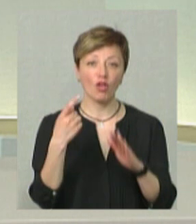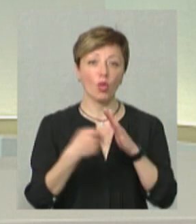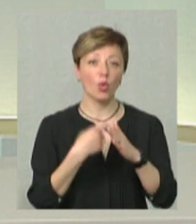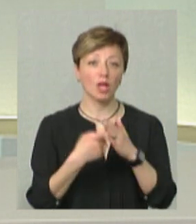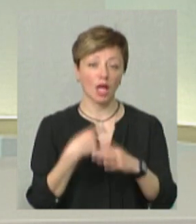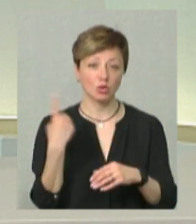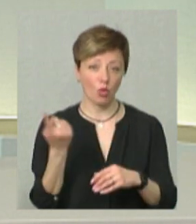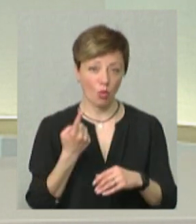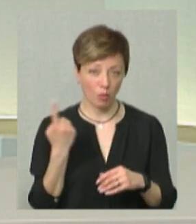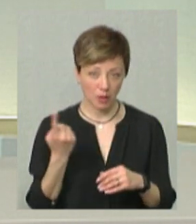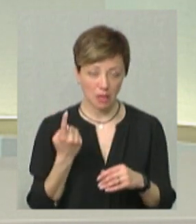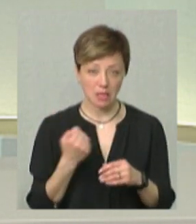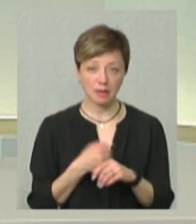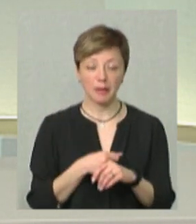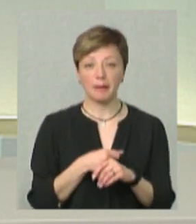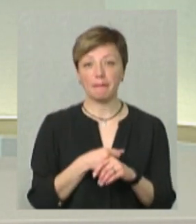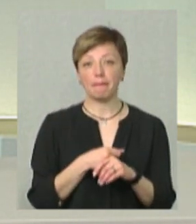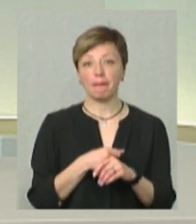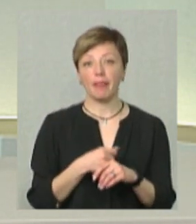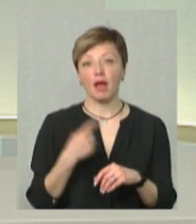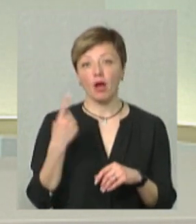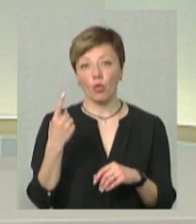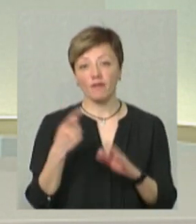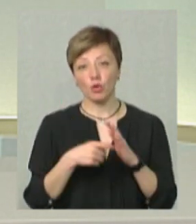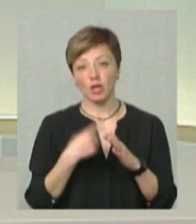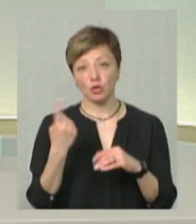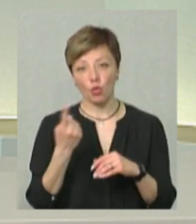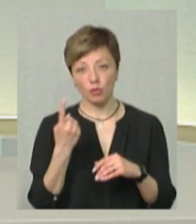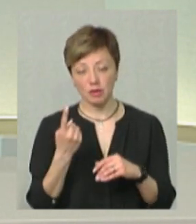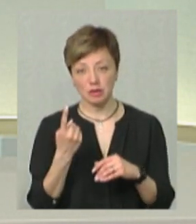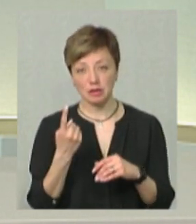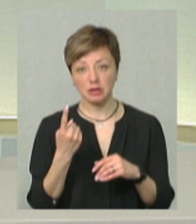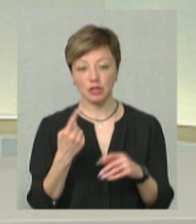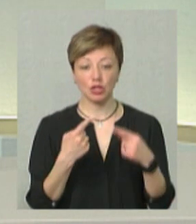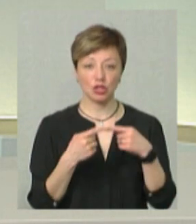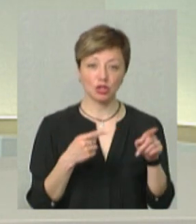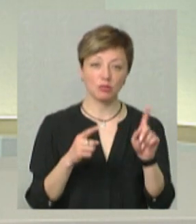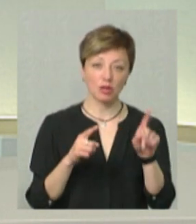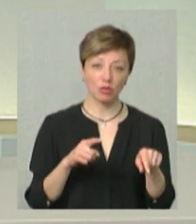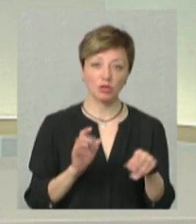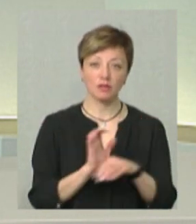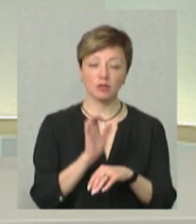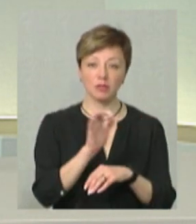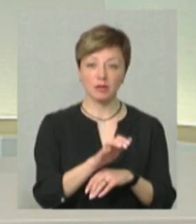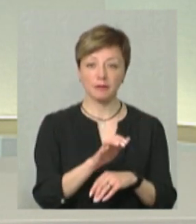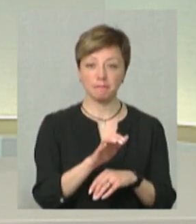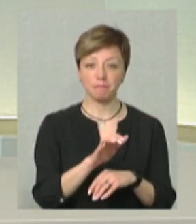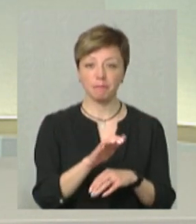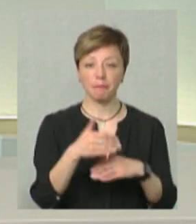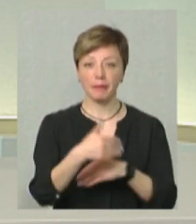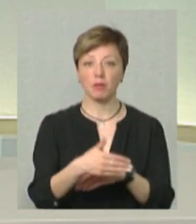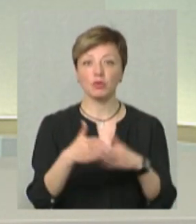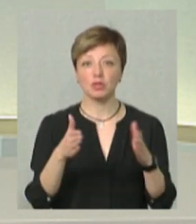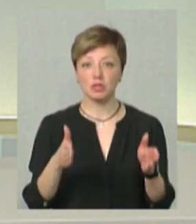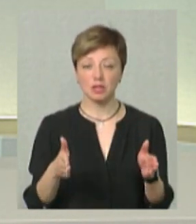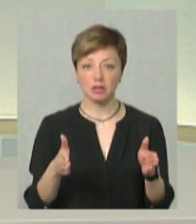Тобто у Дніпро, Донецькій області, а іншими. Також ми відправляли посилками